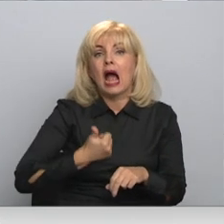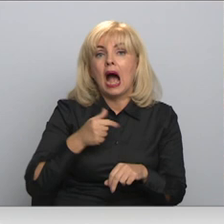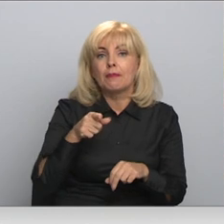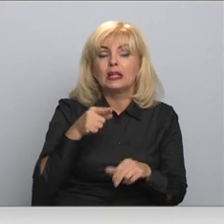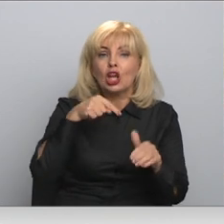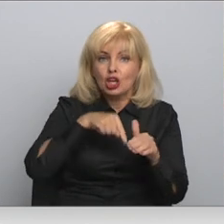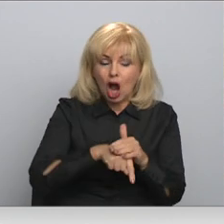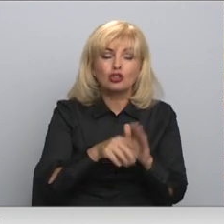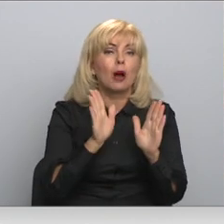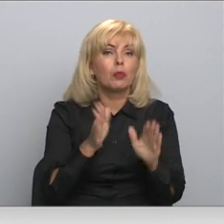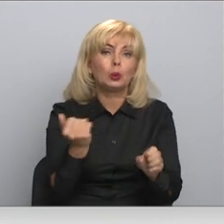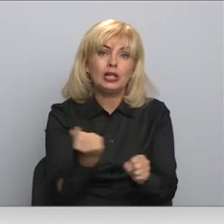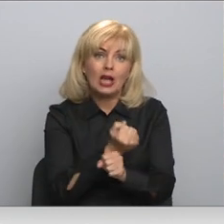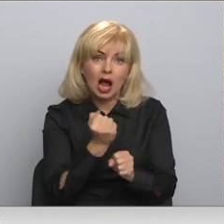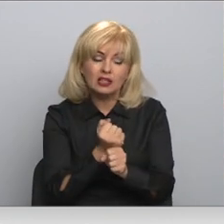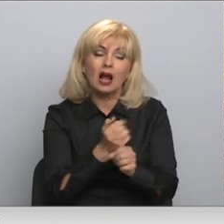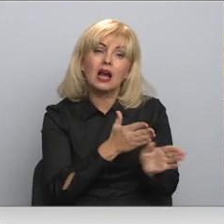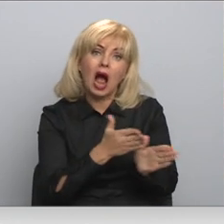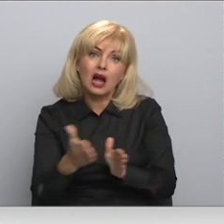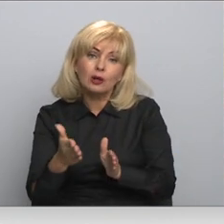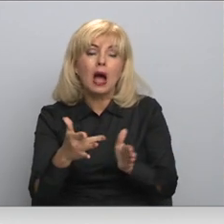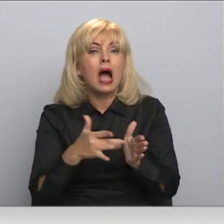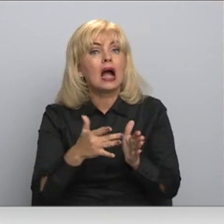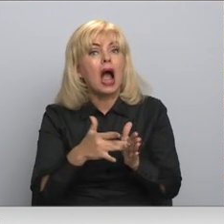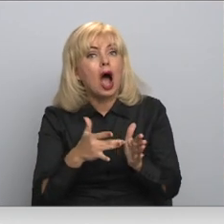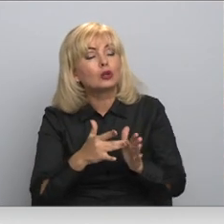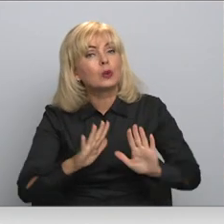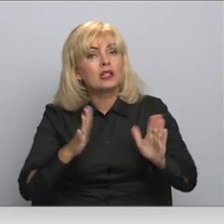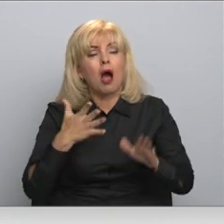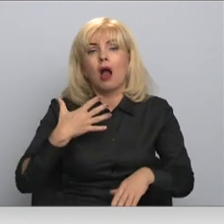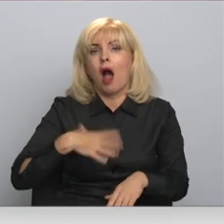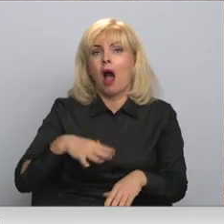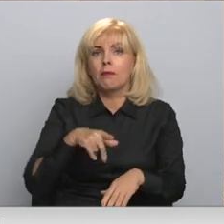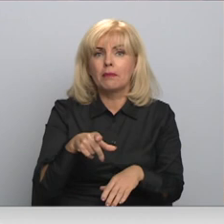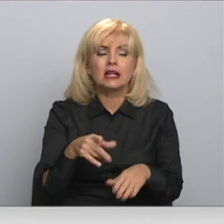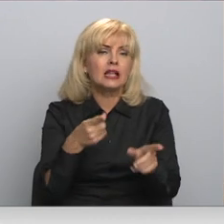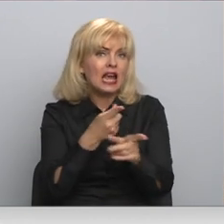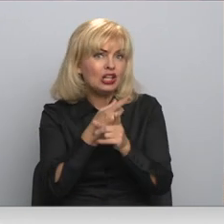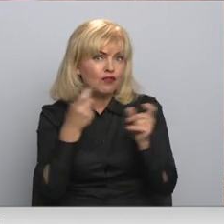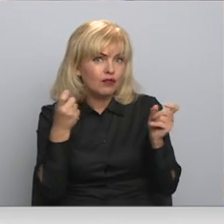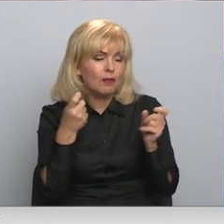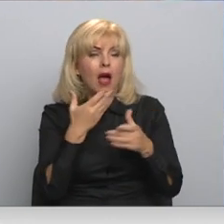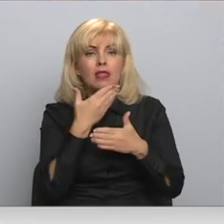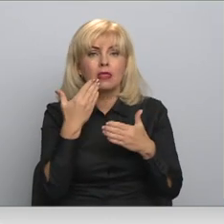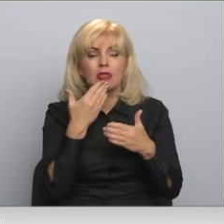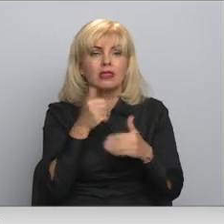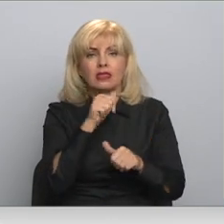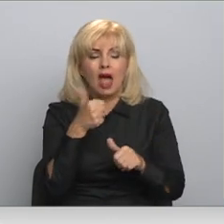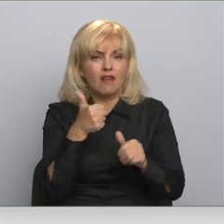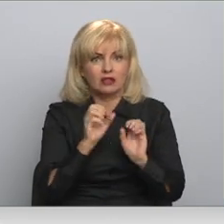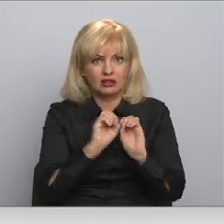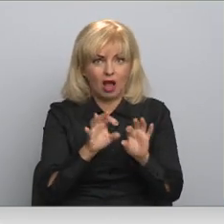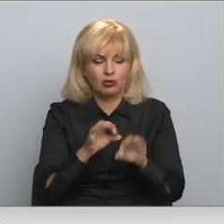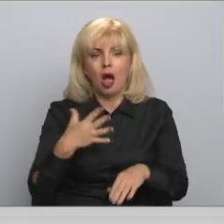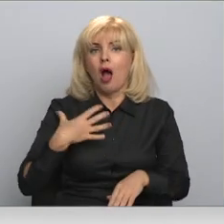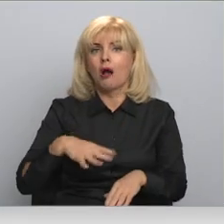iekšēji būtu jāizstrādā kārtība kādos gadījumos un kāpēc kāda informācija netiek atklāta. Kāpēc šo